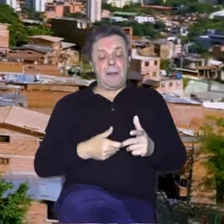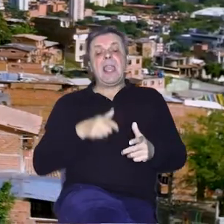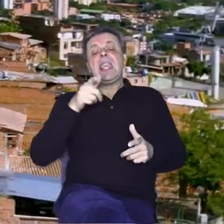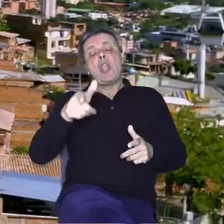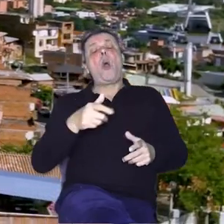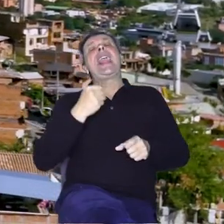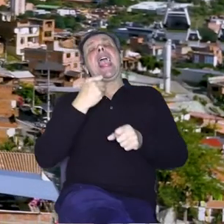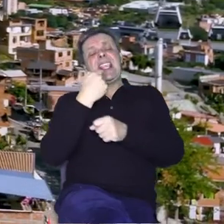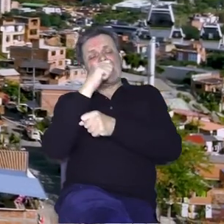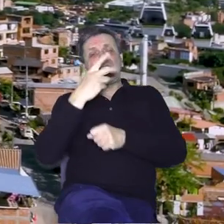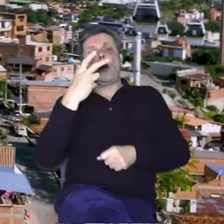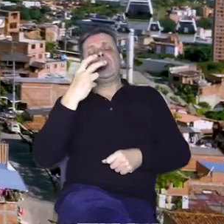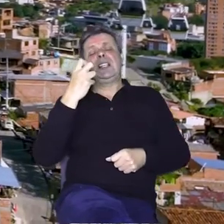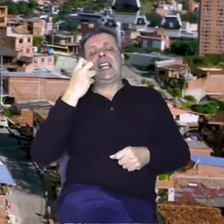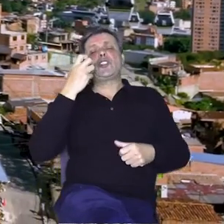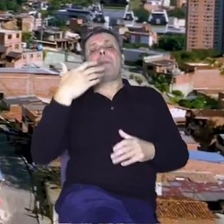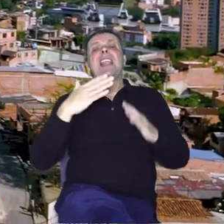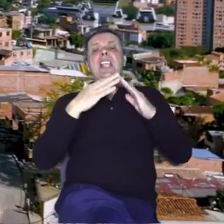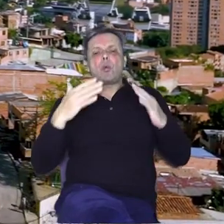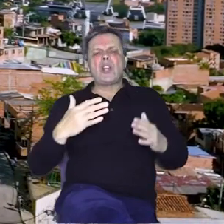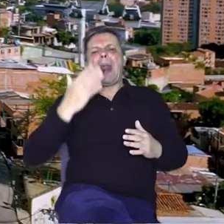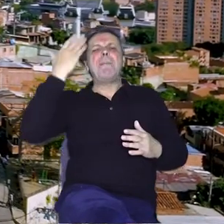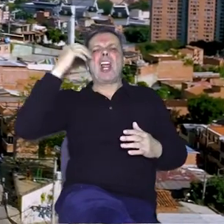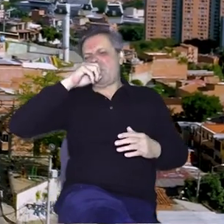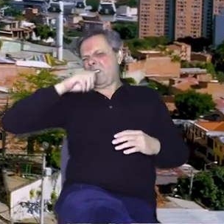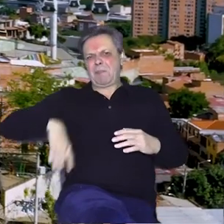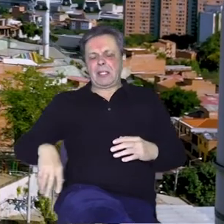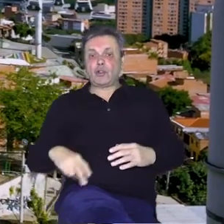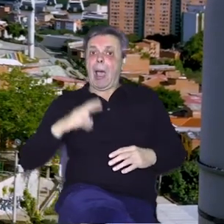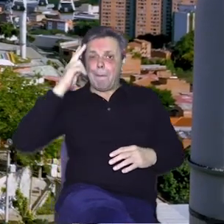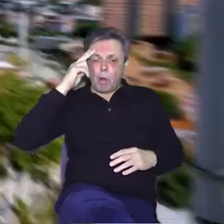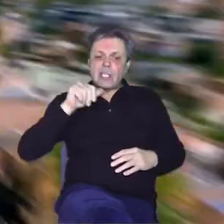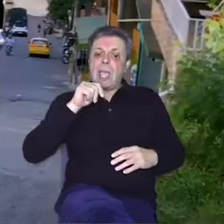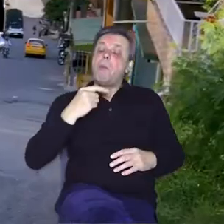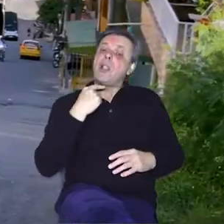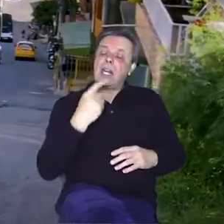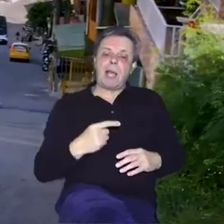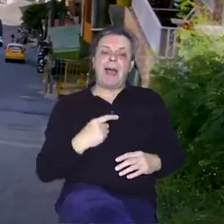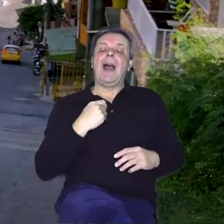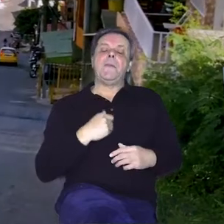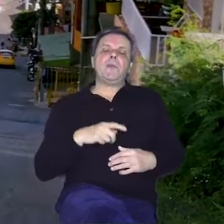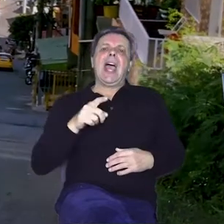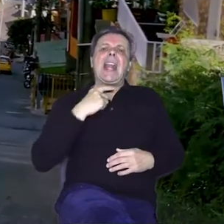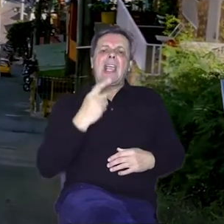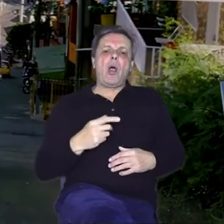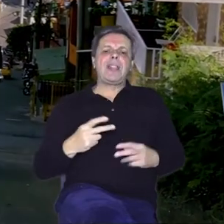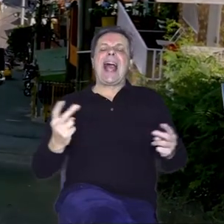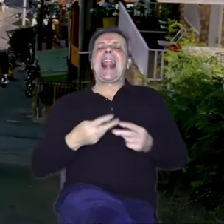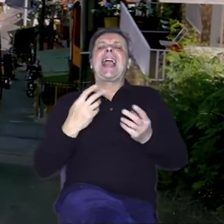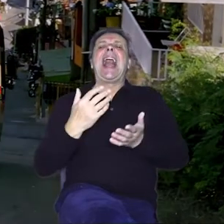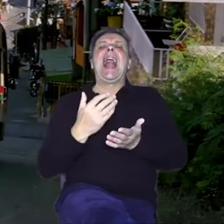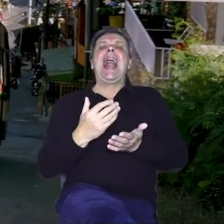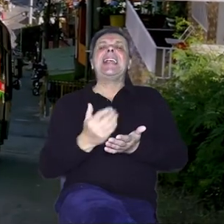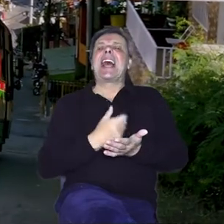izgradio 3250 kuća na nekadašnjem smetištu, a poznat je i po nekim izrekama. Rekao je da laka